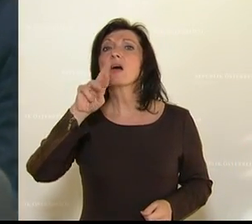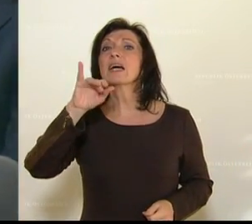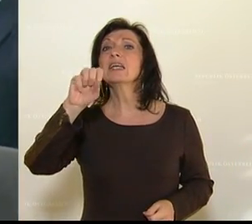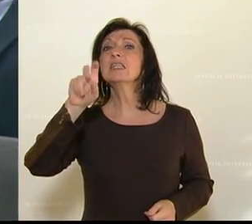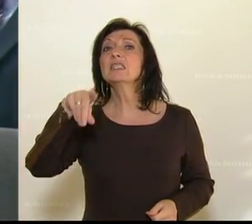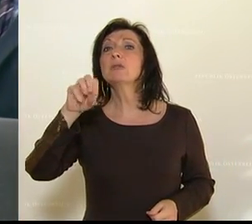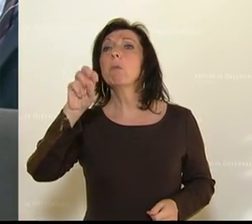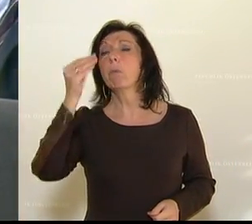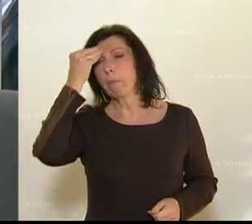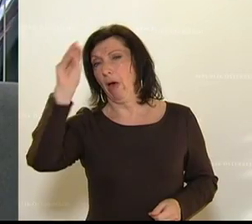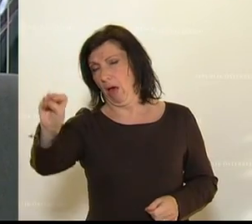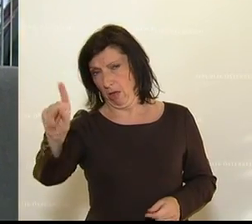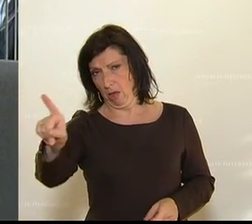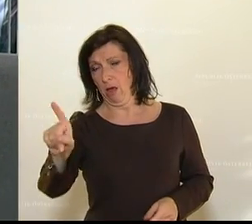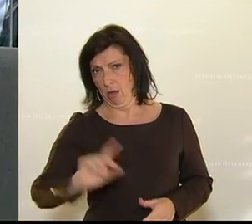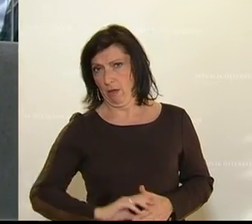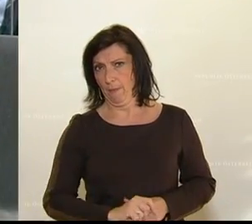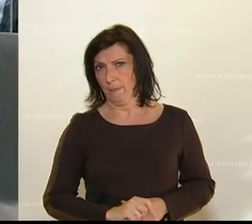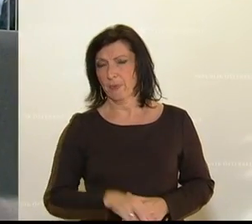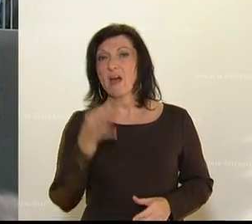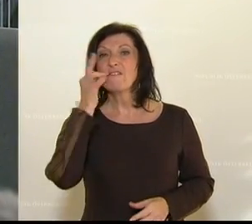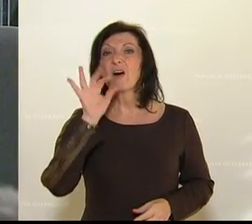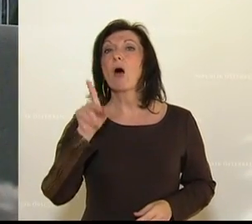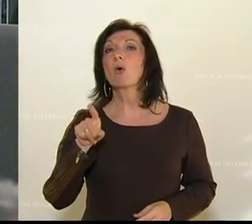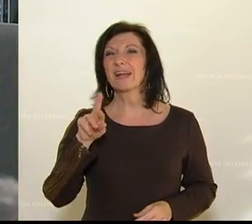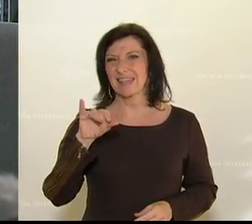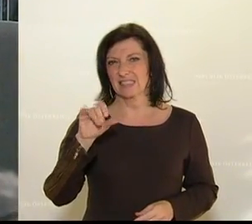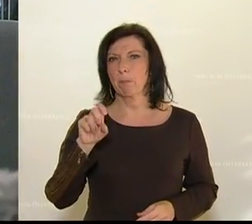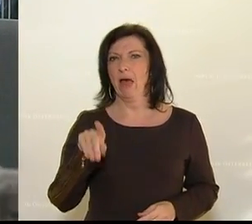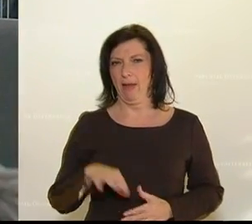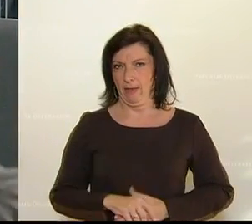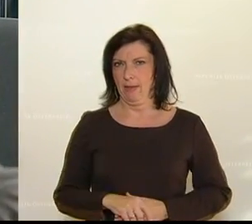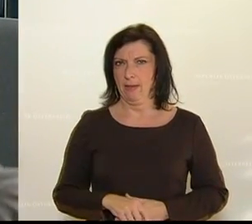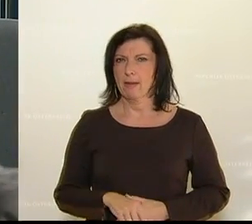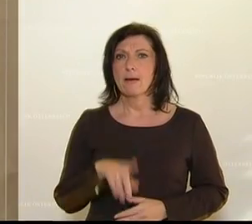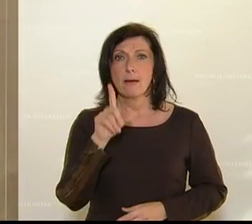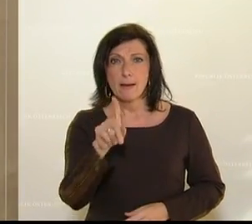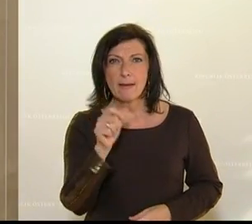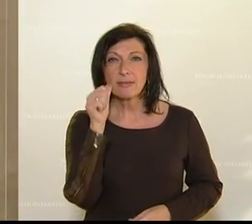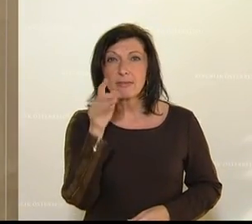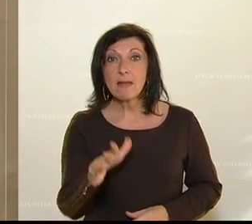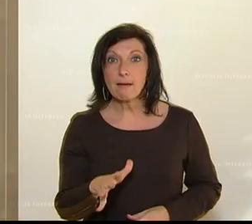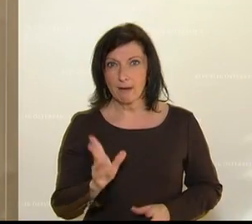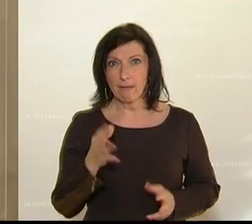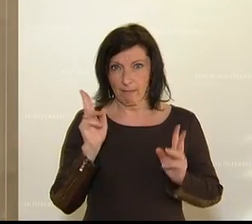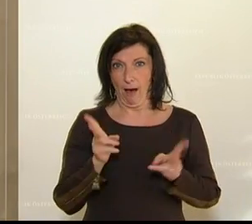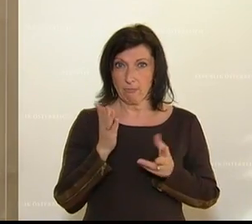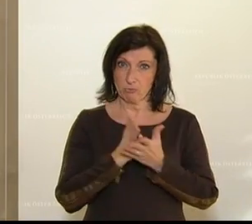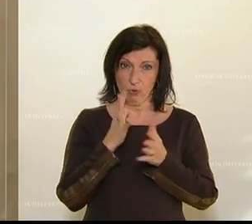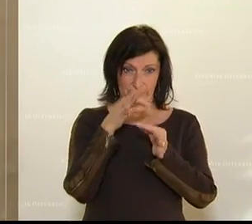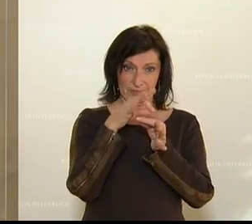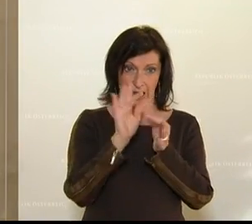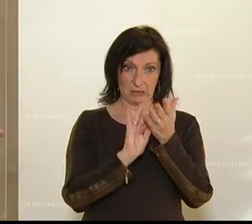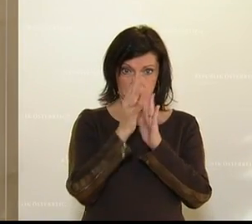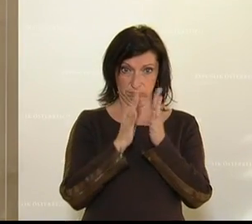Tag, Grisper, danke, danke, Frau Grisper. Und anscheinend, wir können jeden Tag ein Kerzerl anzünden, dass Sie nur in